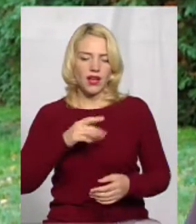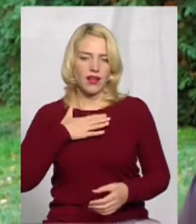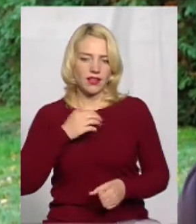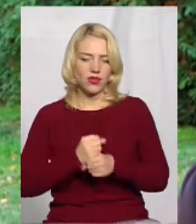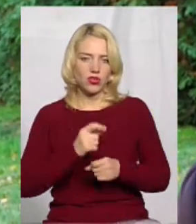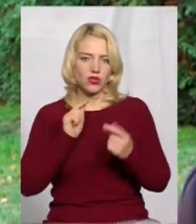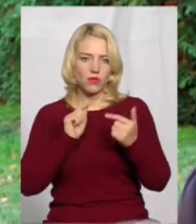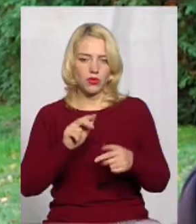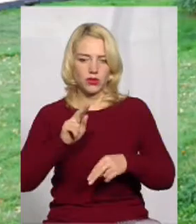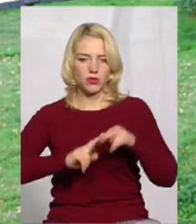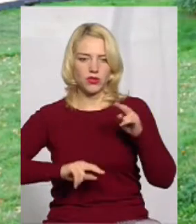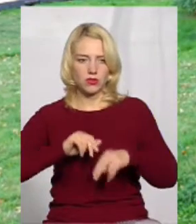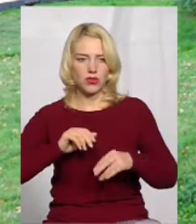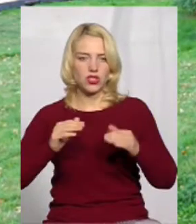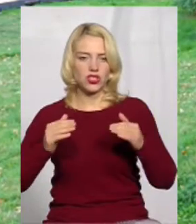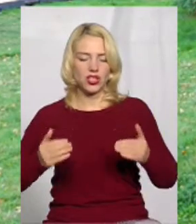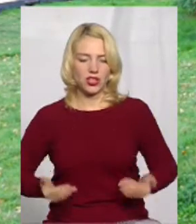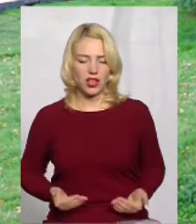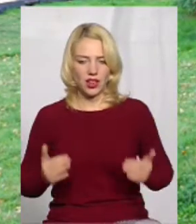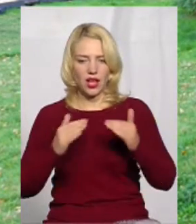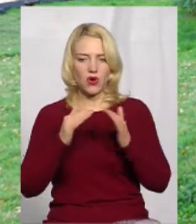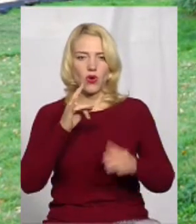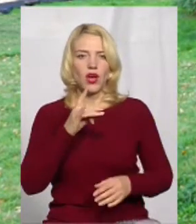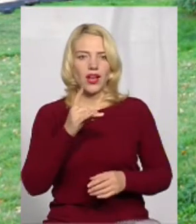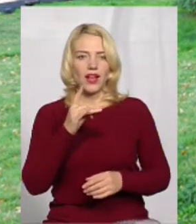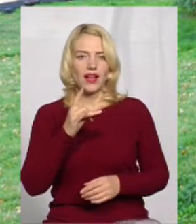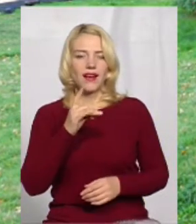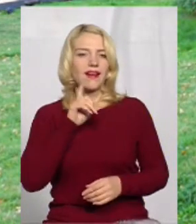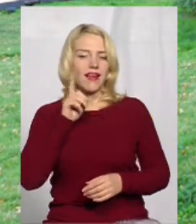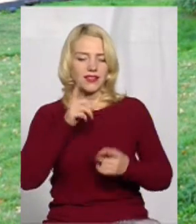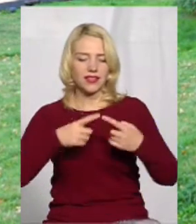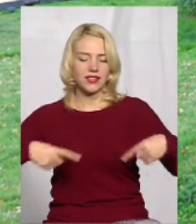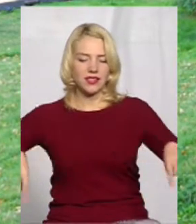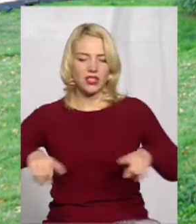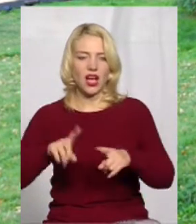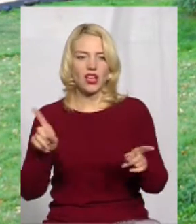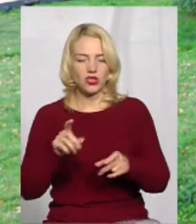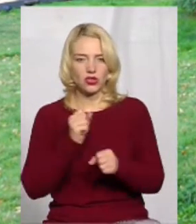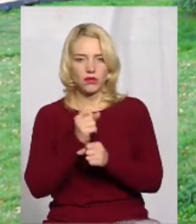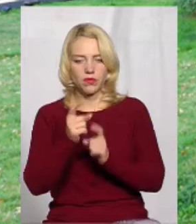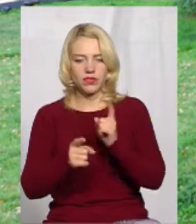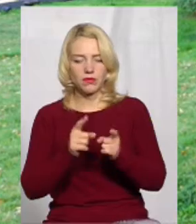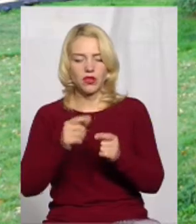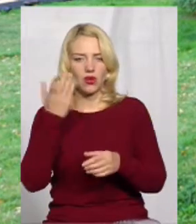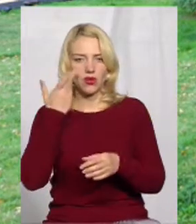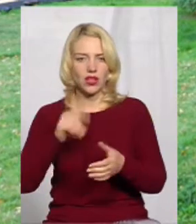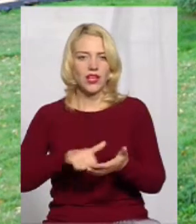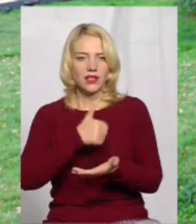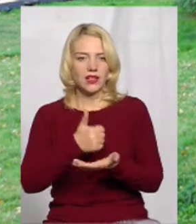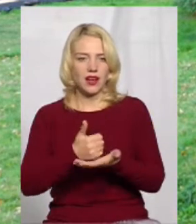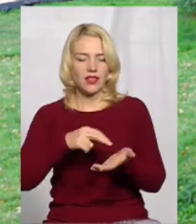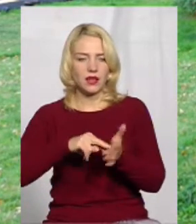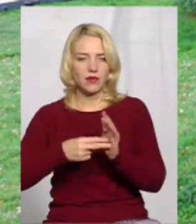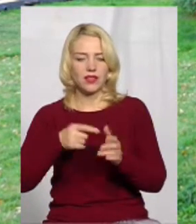житла в рекреаційній зоні. А те, що зробили зміну цільового призначення тепер, коли генеральний план ще гласить, що там